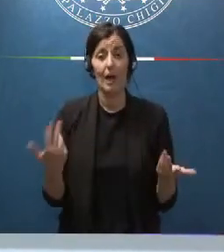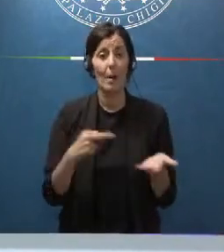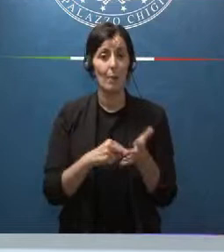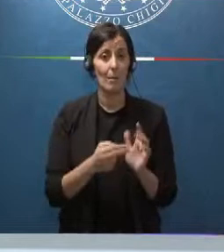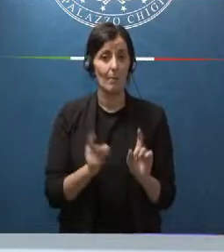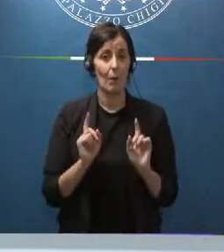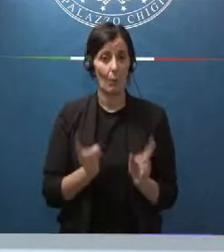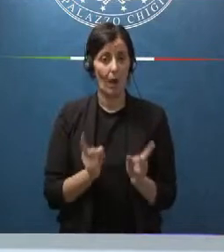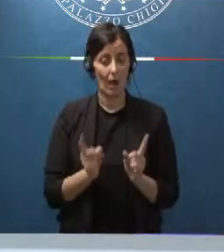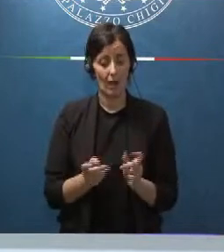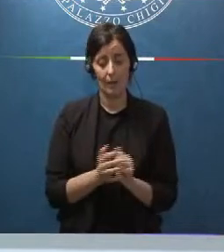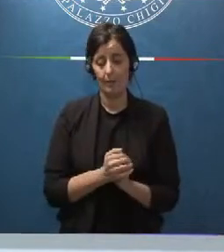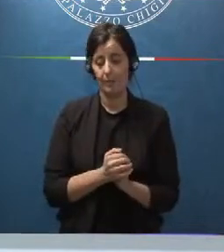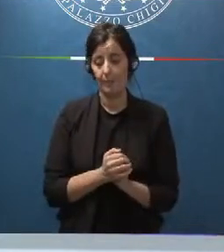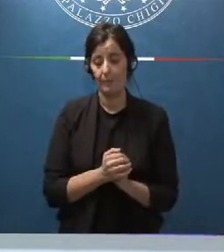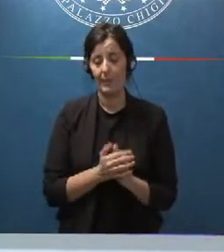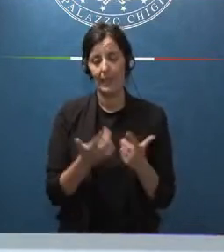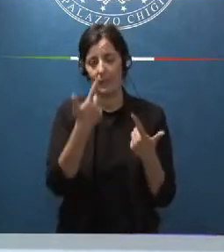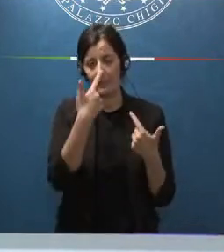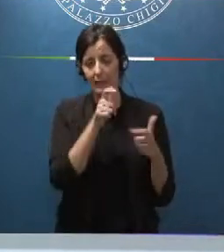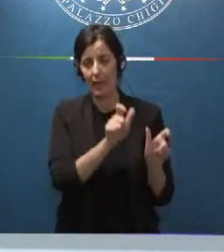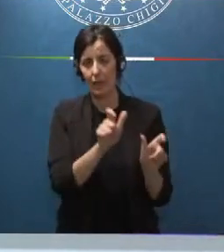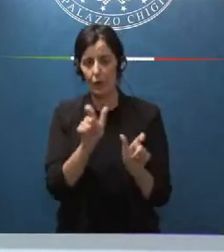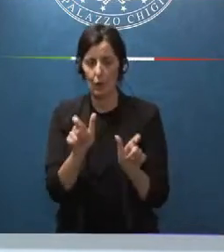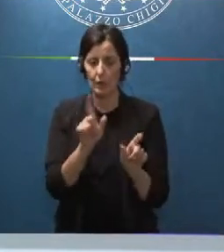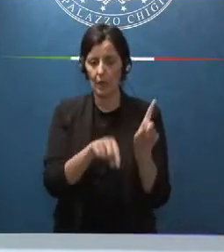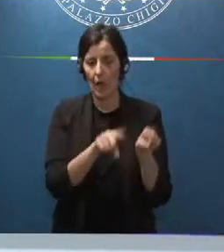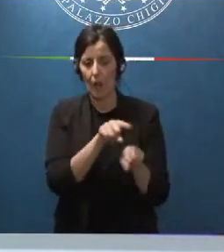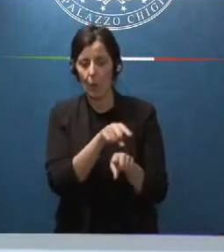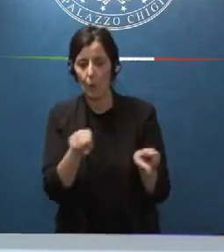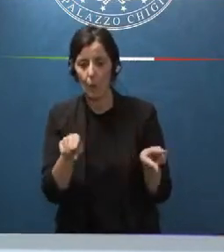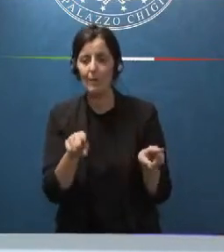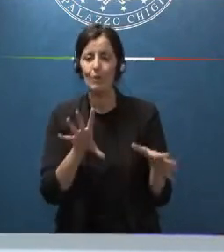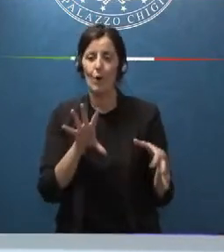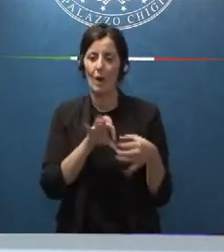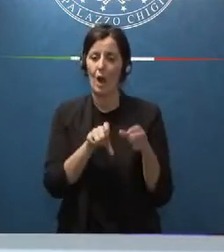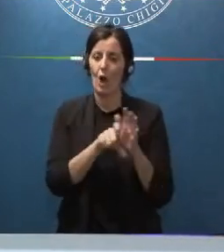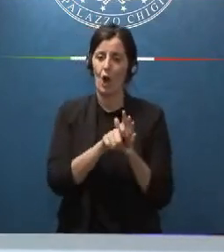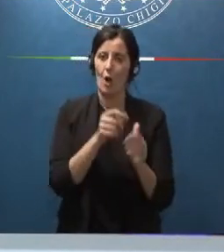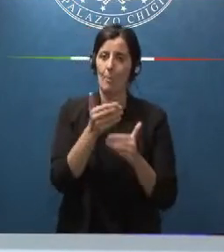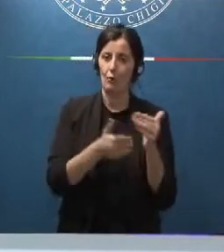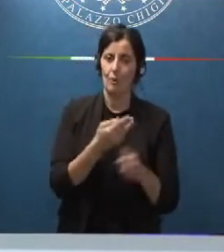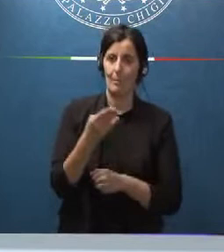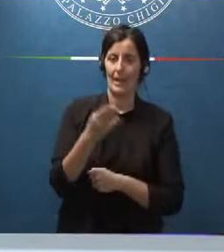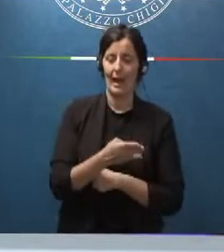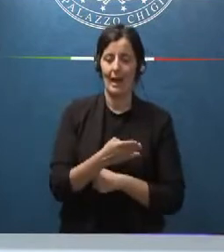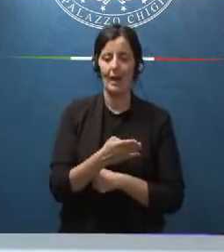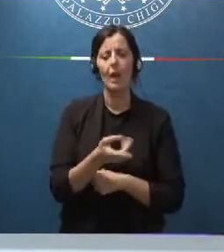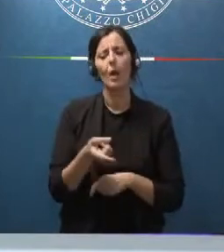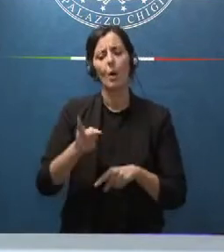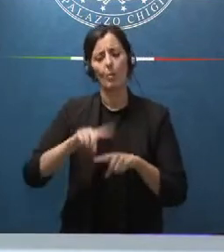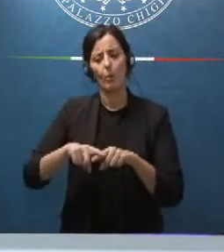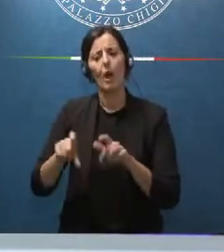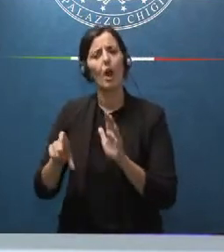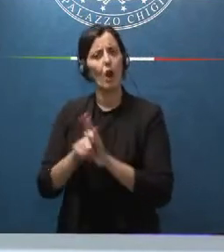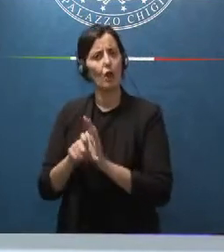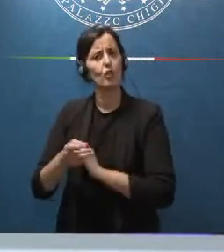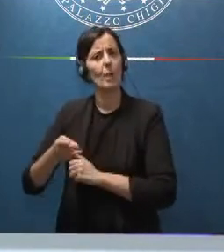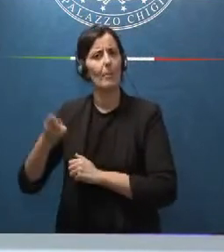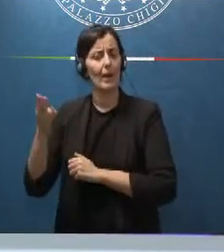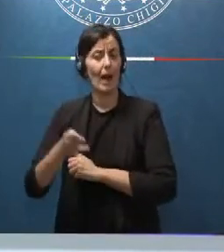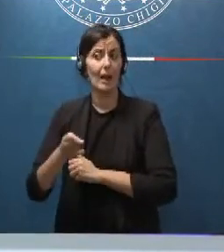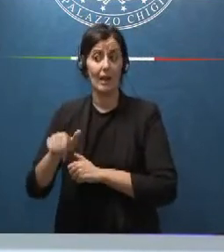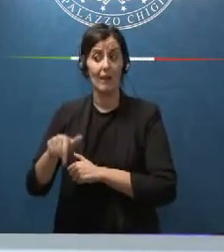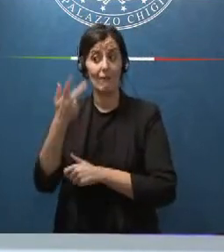alcune alcuni settori del codice di procedura penale e anche del codice penale che vorremmo